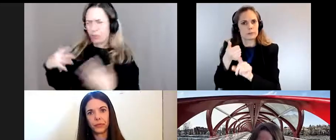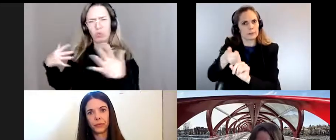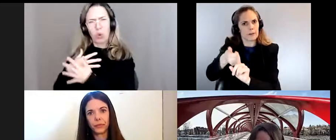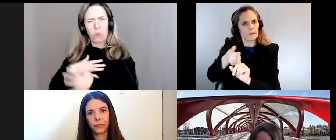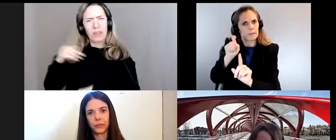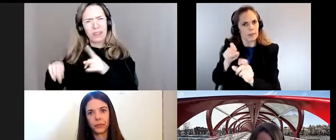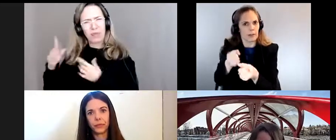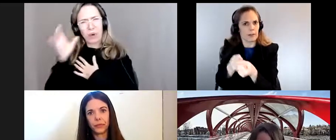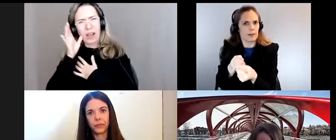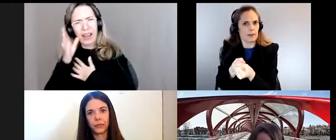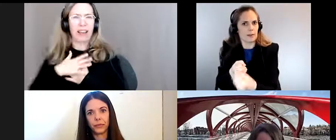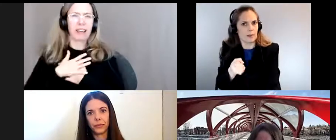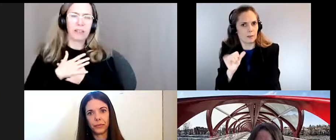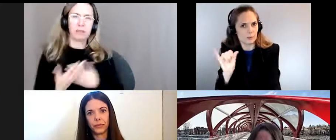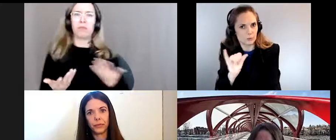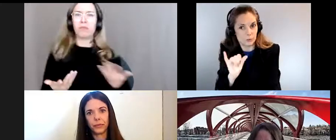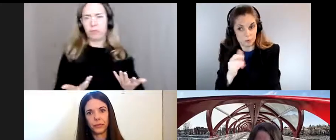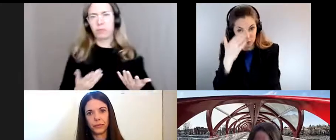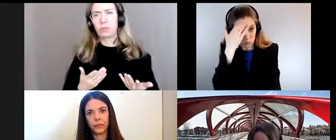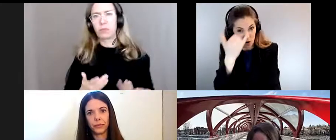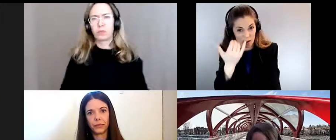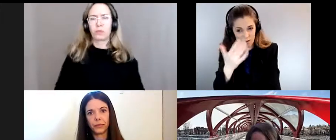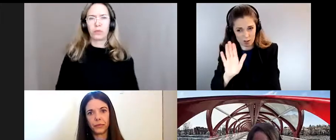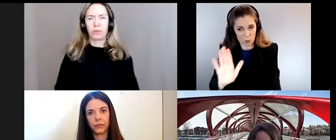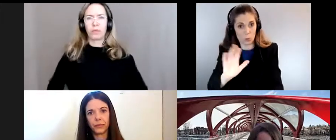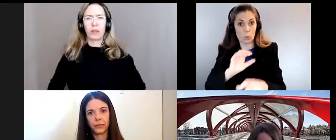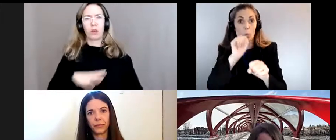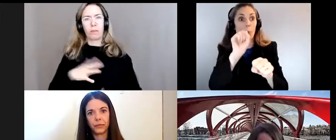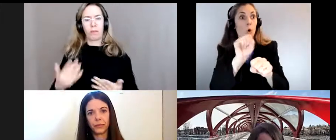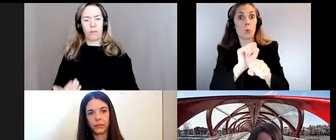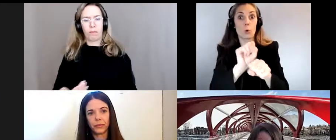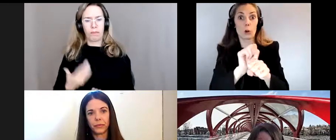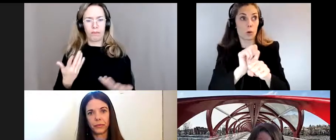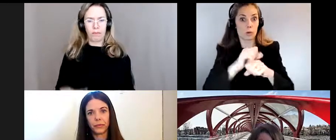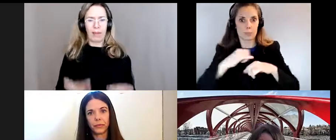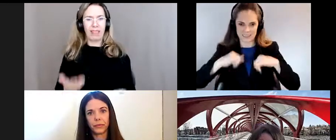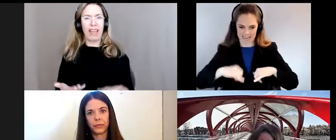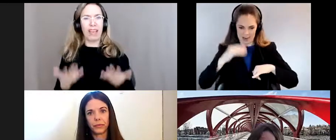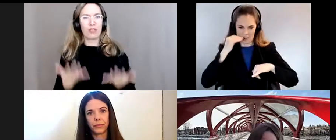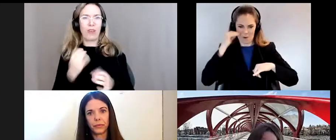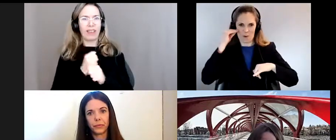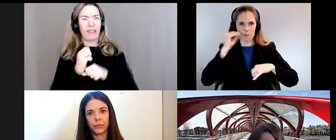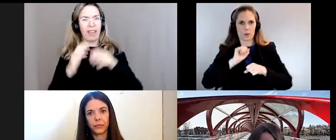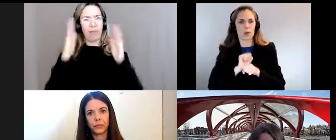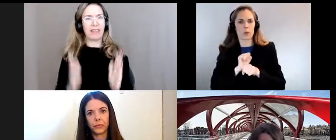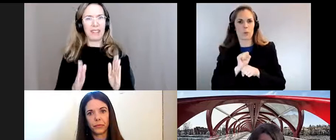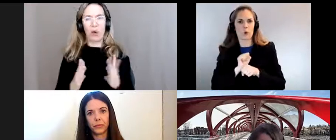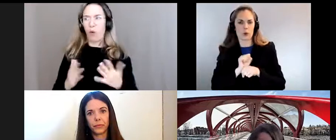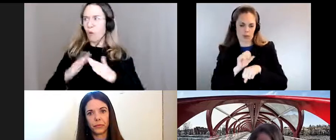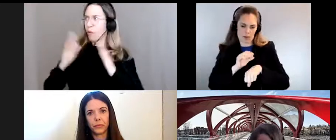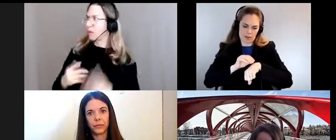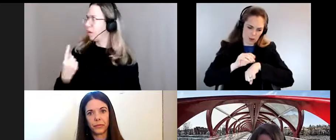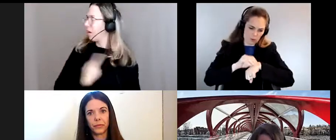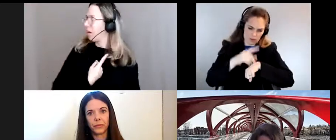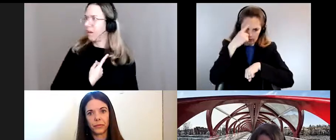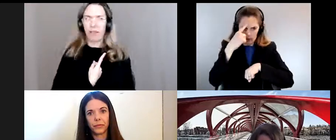la part des clientes comme la vie professionnelle se trouve maintenant souvent à la maison travailler à la maison c'est important d'avoir